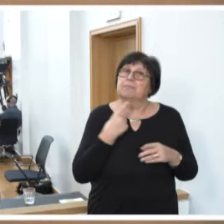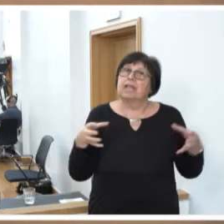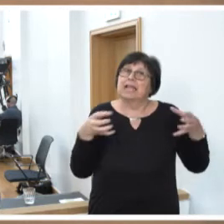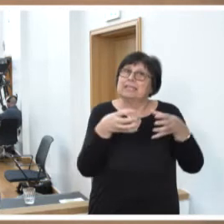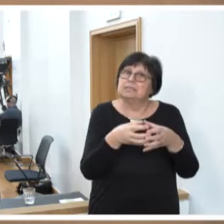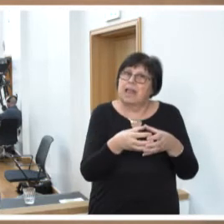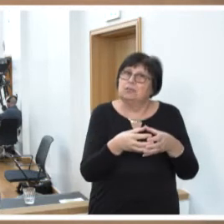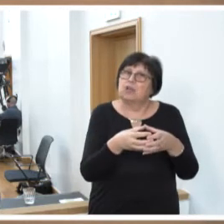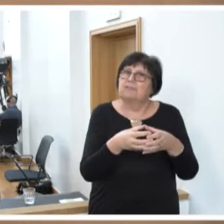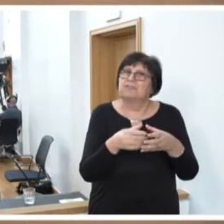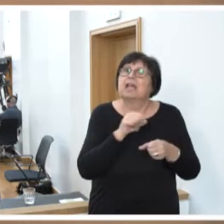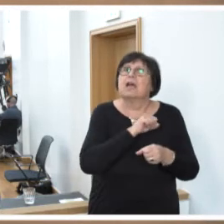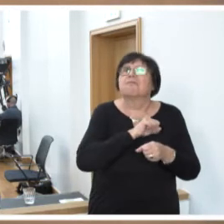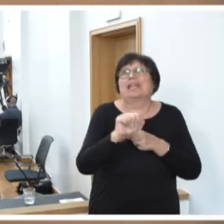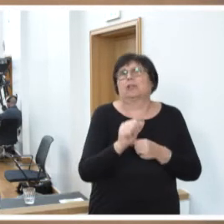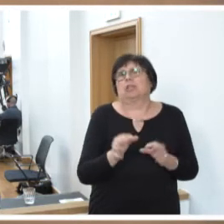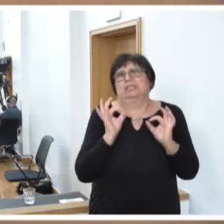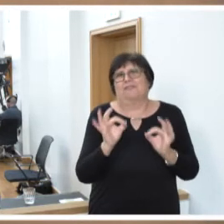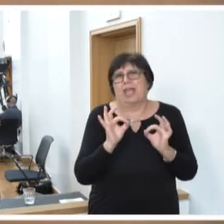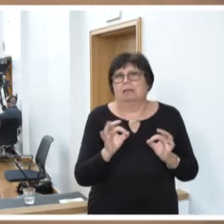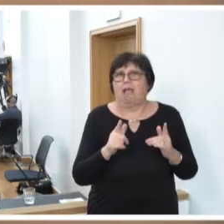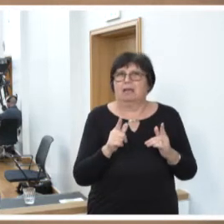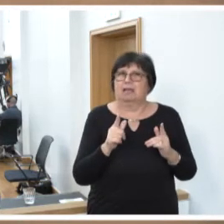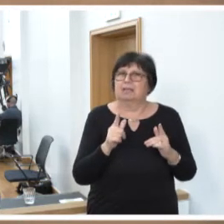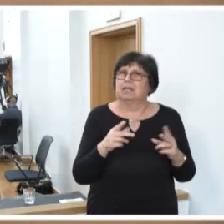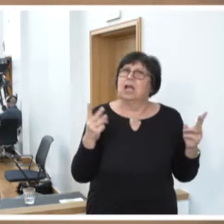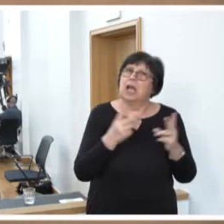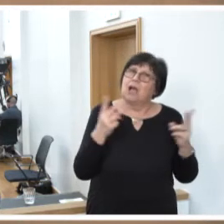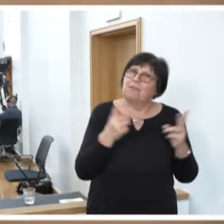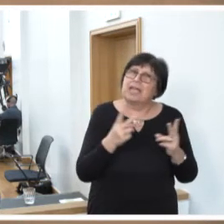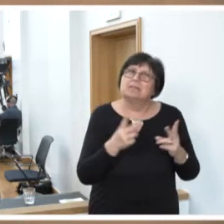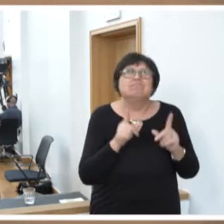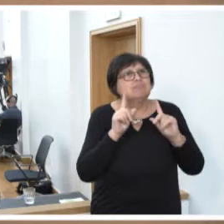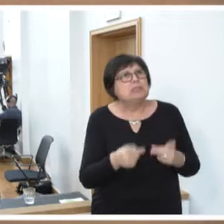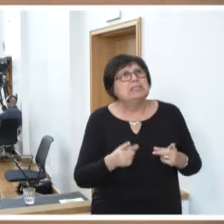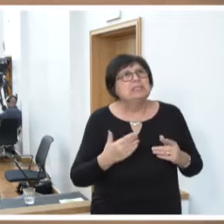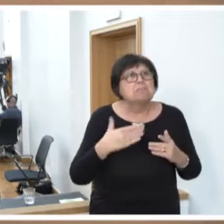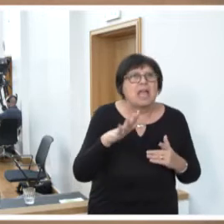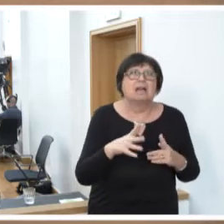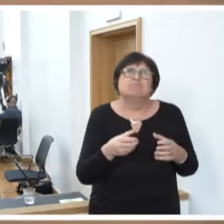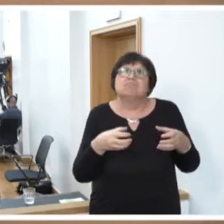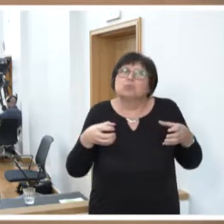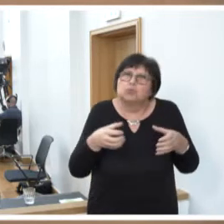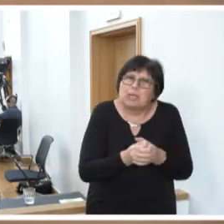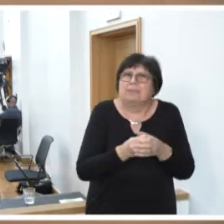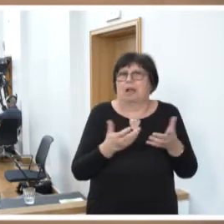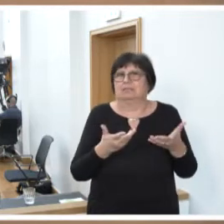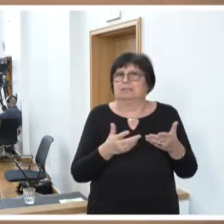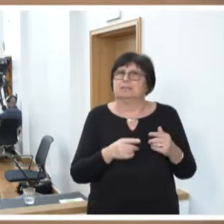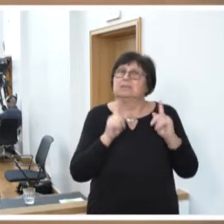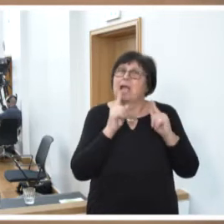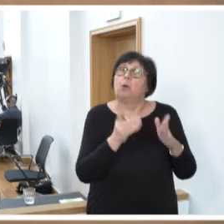widerstandsfähiger werden muss, dass sie, neudeutsch gesagt, resilienter werden muss. Und dazu kann auch die